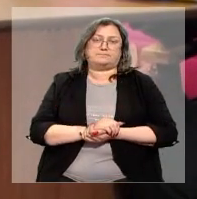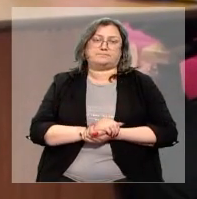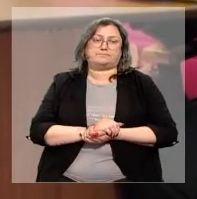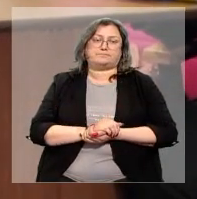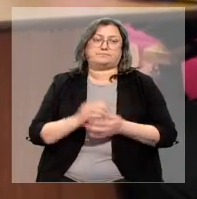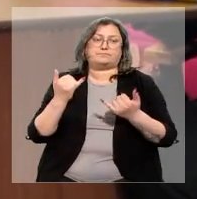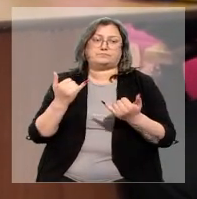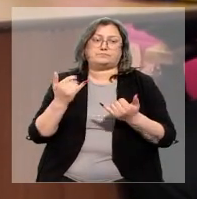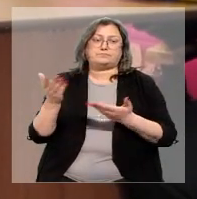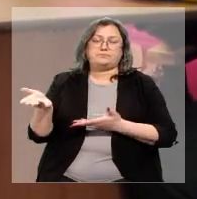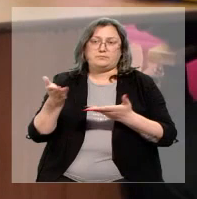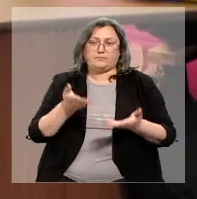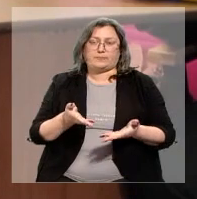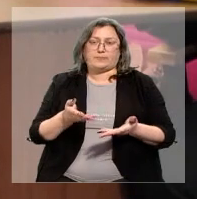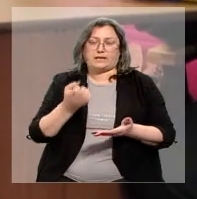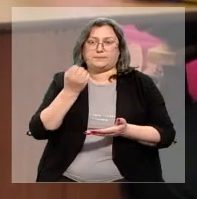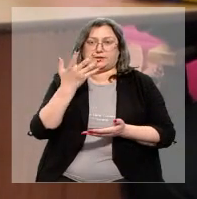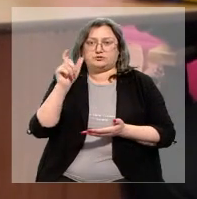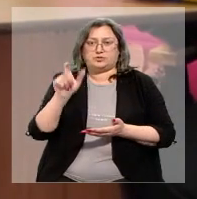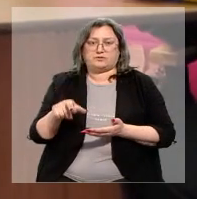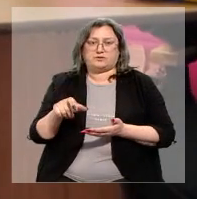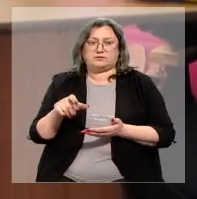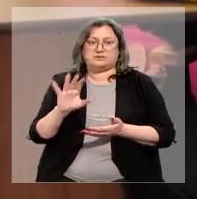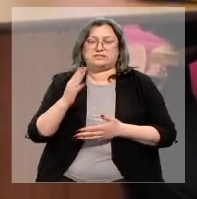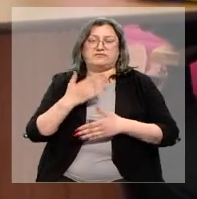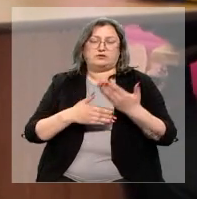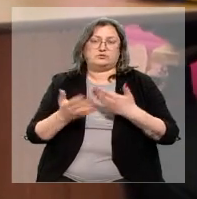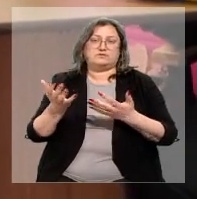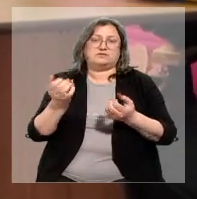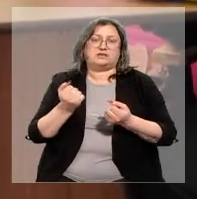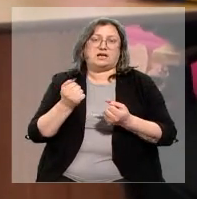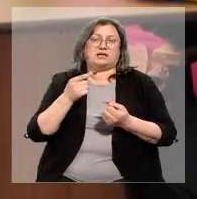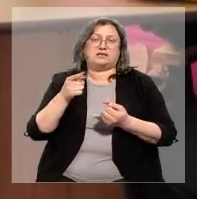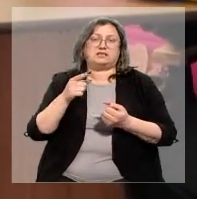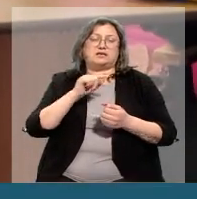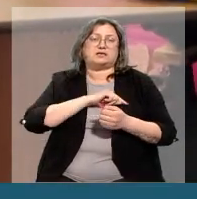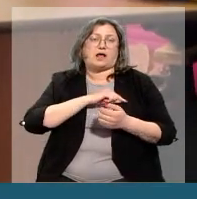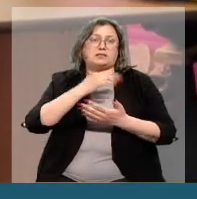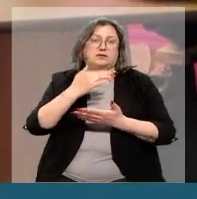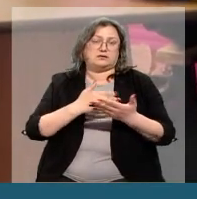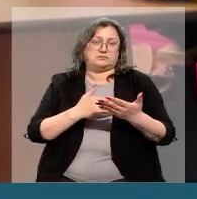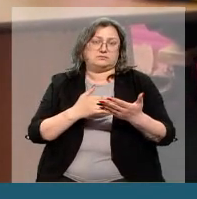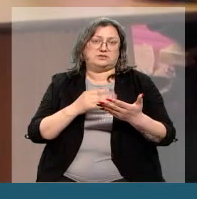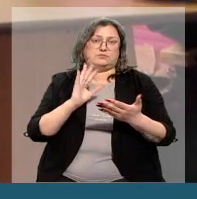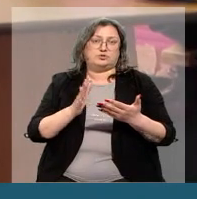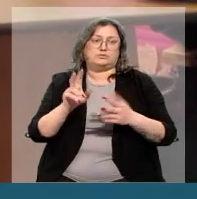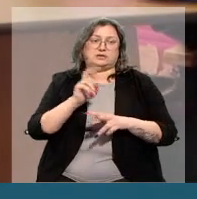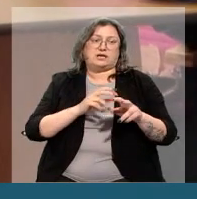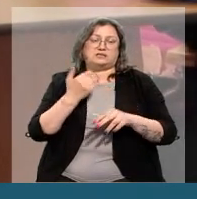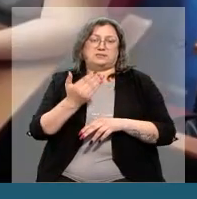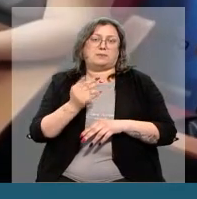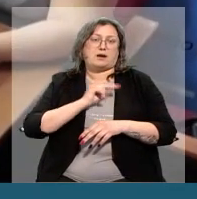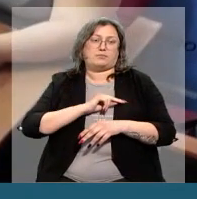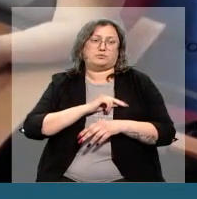На сегодня пригласили мы 15 человек с инвалидностью, взяли их данные и, соответственно, будем искать им